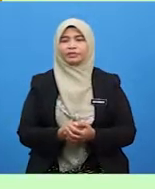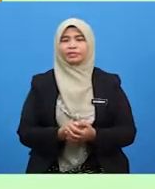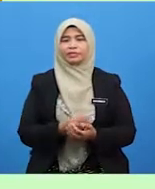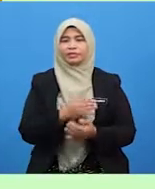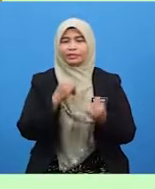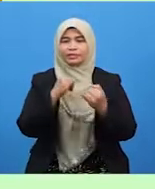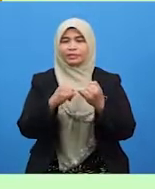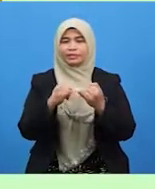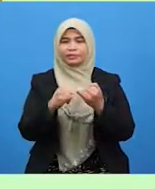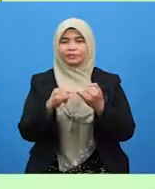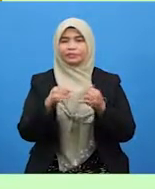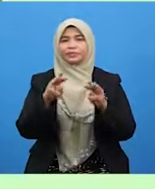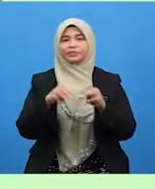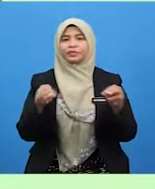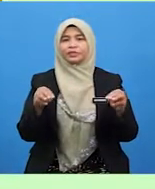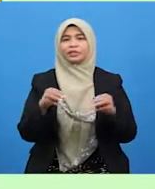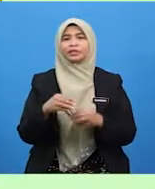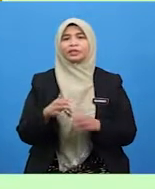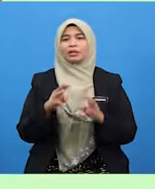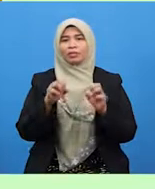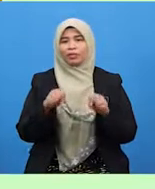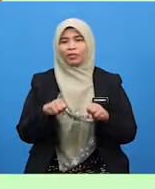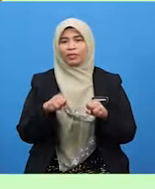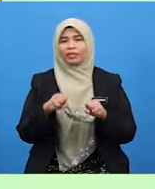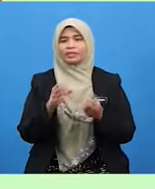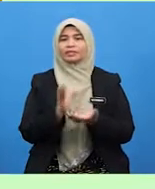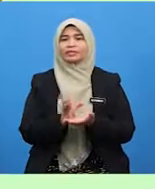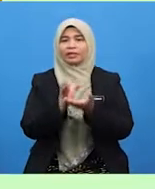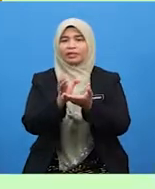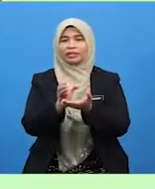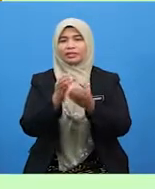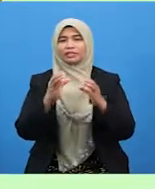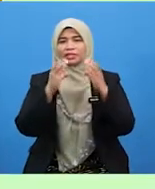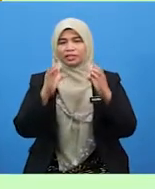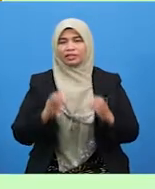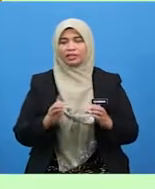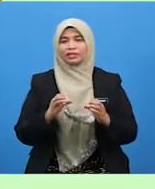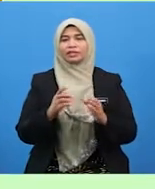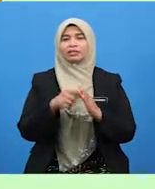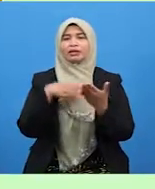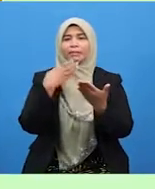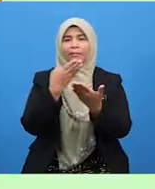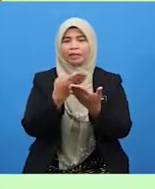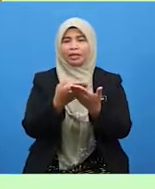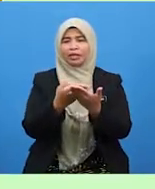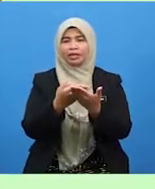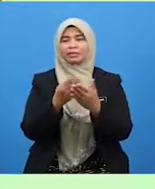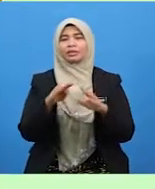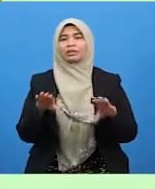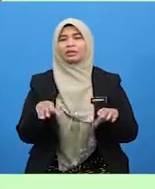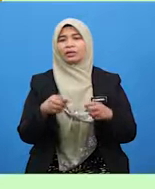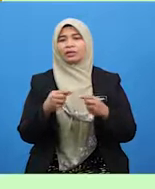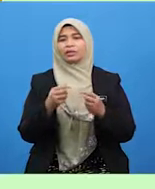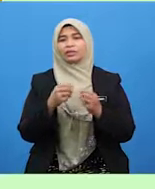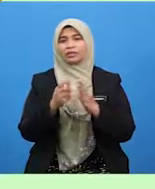terakhir Murid-murid berupaya Mencadangkan cara-cara terbaik Bergaul